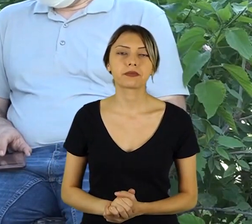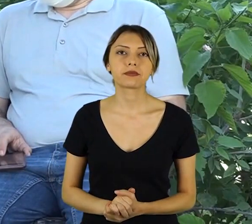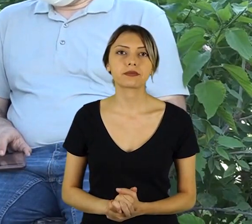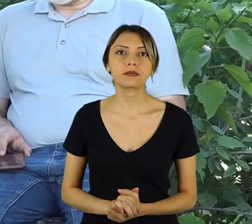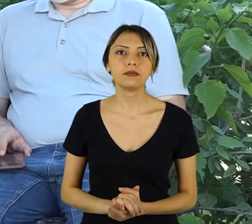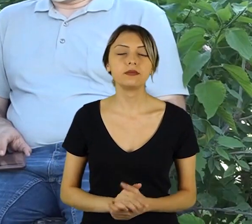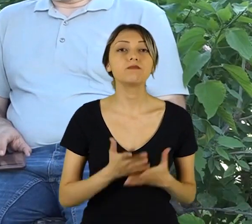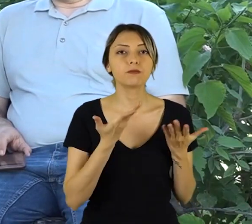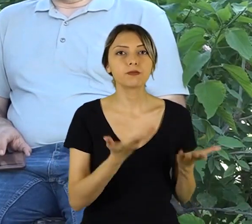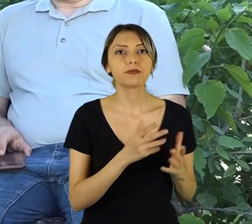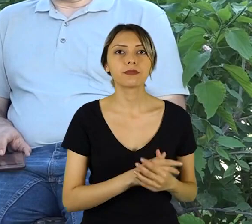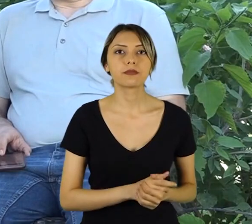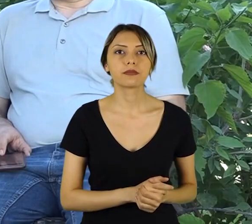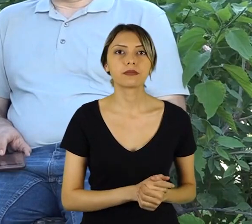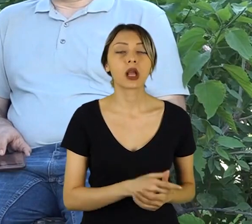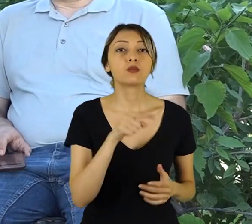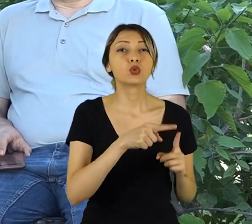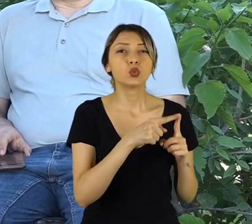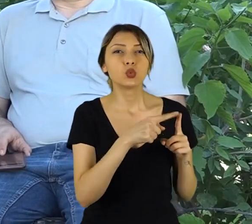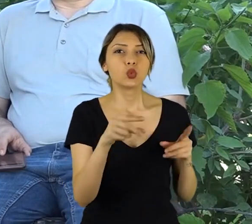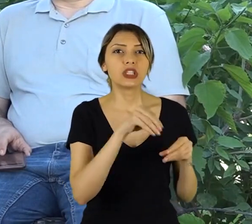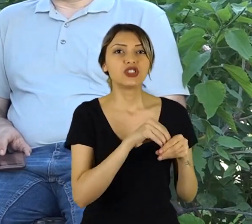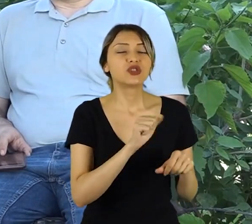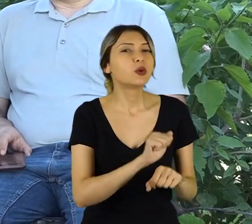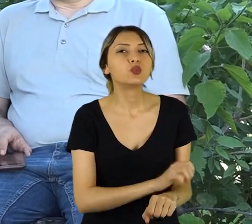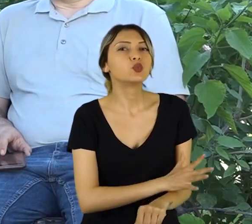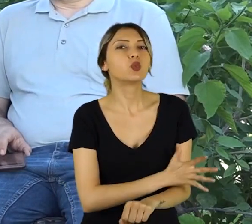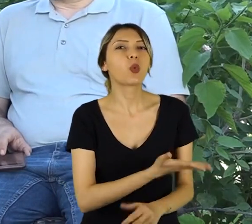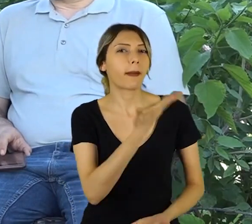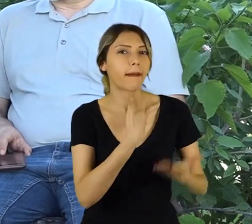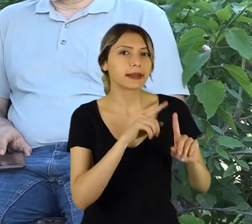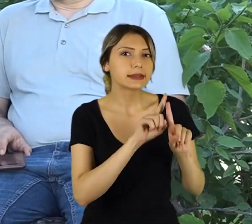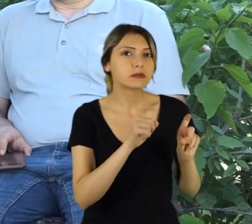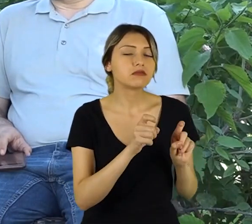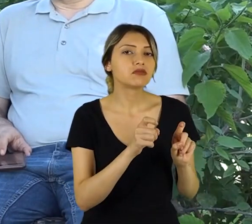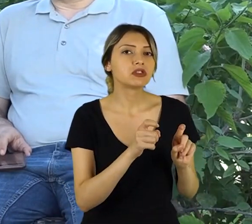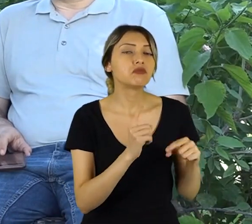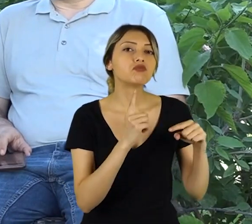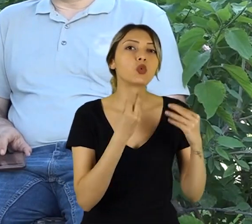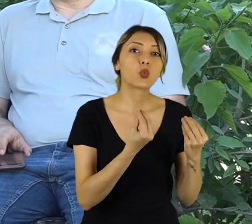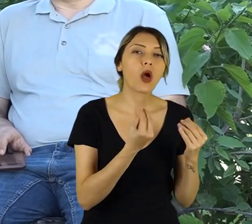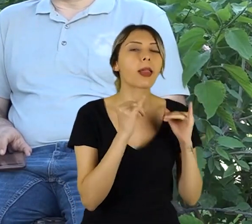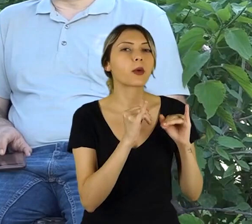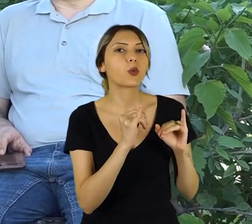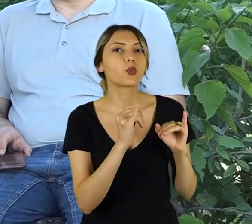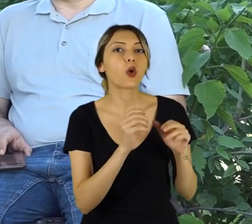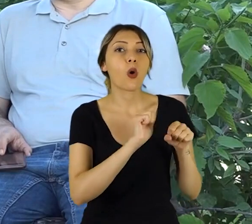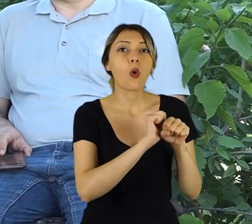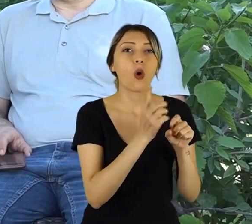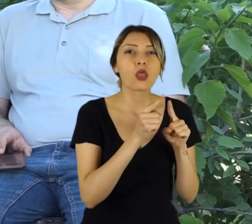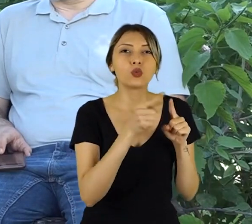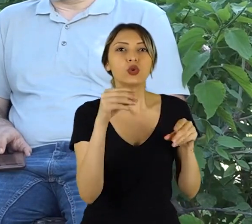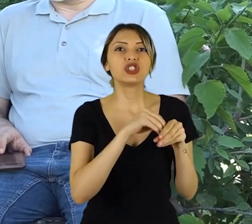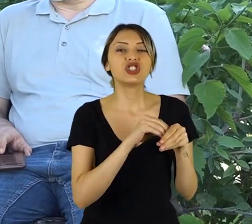Peki, bu süreçteki duygularınızı bize anlatır mısınız? Olumlu ve olumsuz. Pandemiyle baş etme